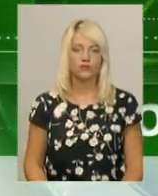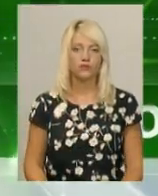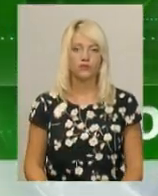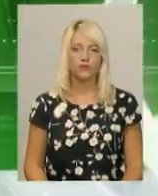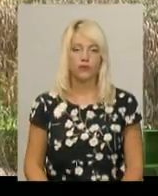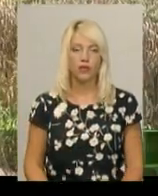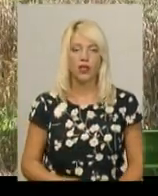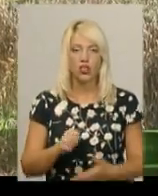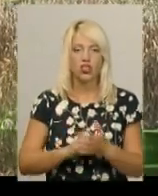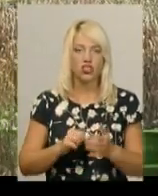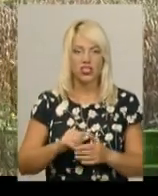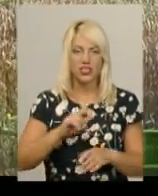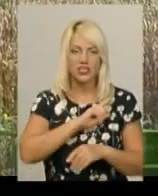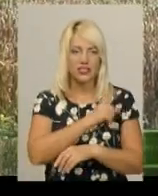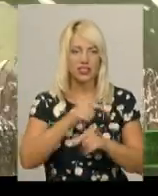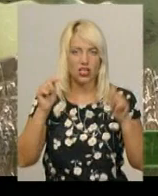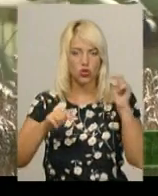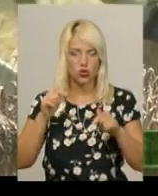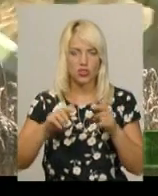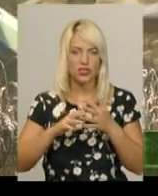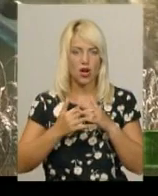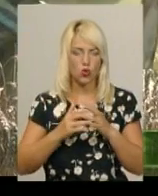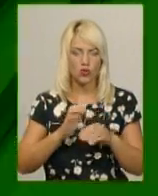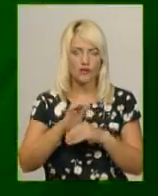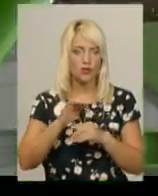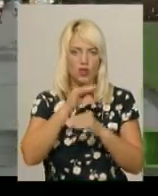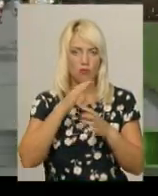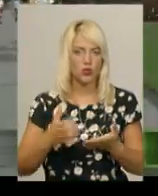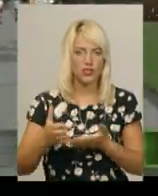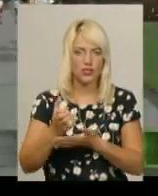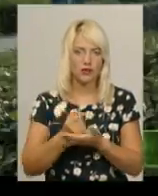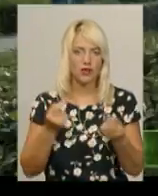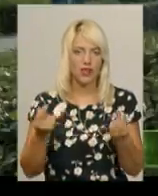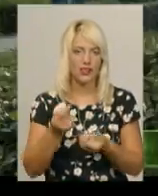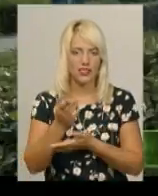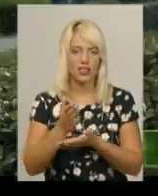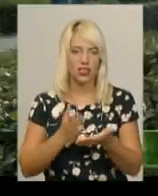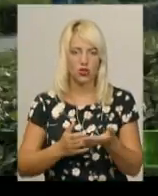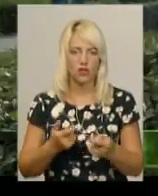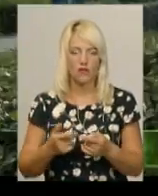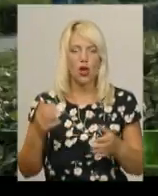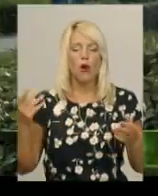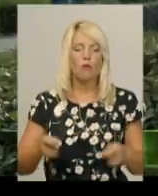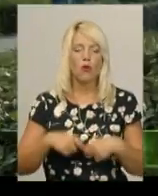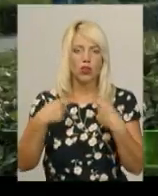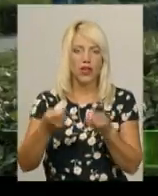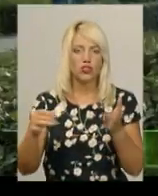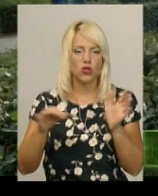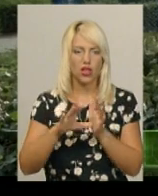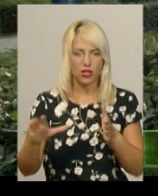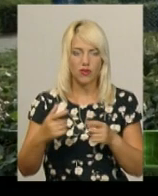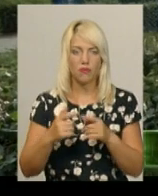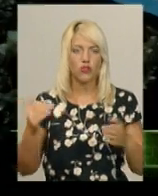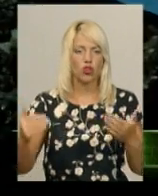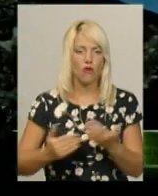Через дощі сільгосповеробники не можуть зібрати зернові. Подачу електроенергії відновили у Нетішині. Комунальні служби усувають